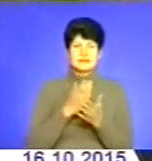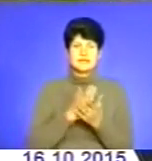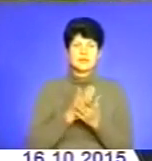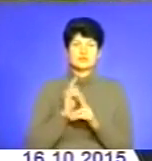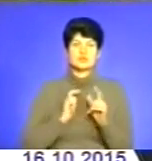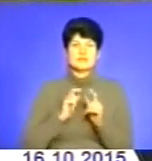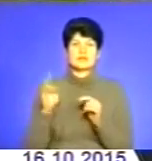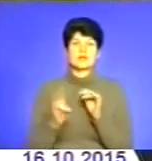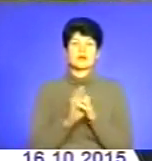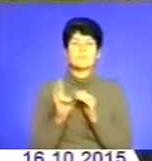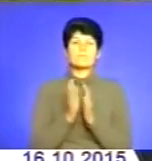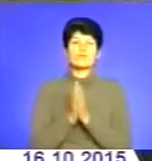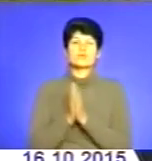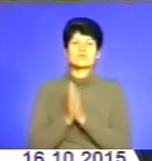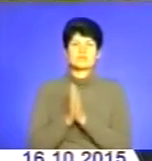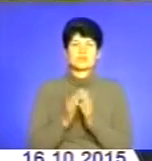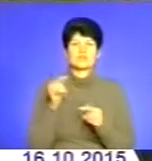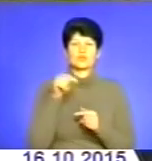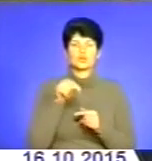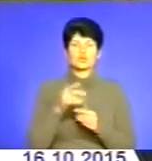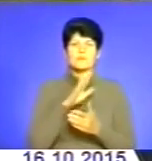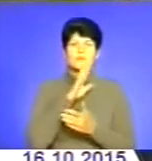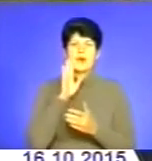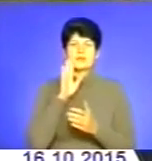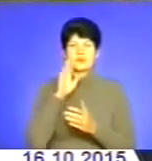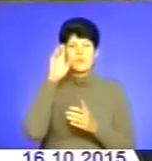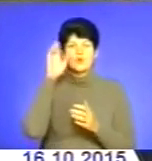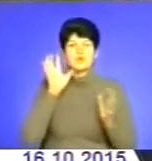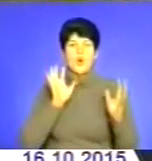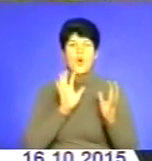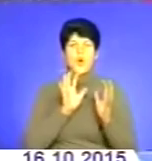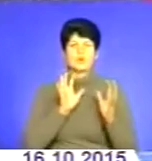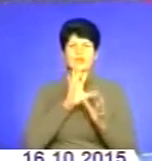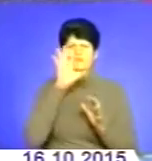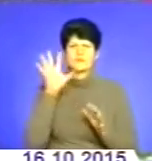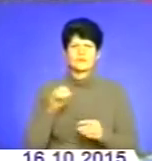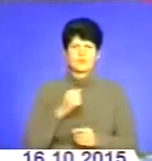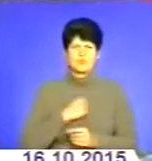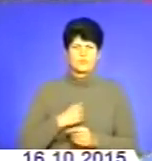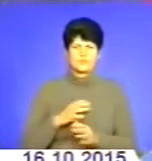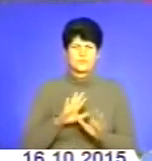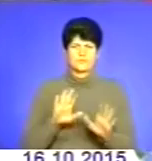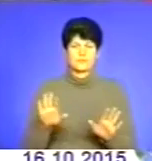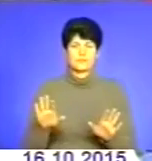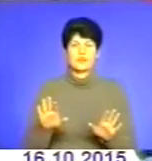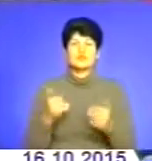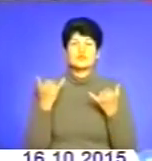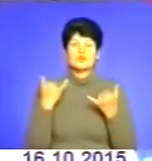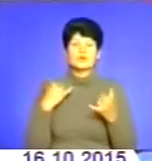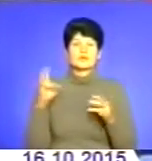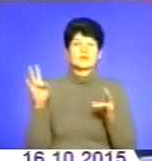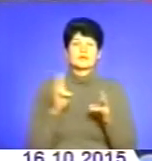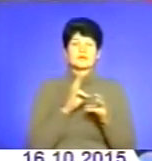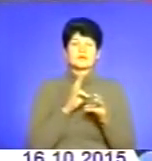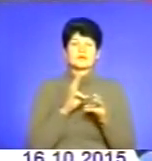храм, щоб просити і молитися тут, аби Мати Божа охороняла нас від усякого зла. В нас сьогодні храмовий праздник, і ми, як студенти